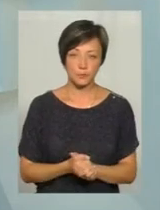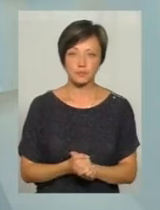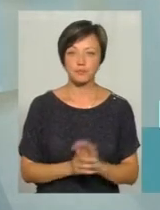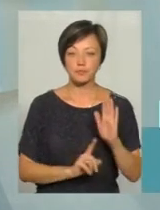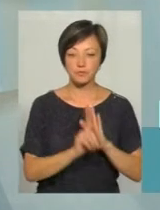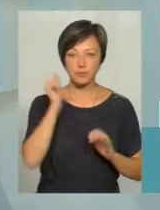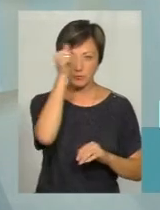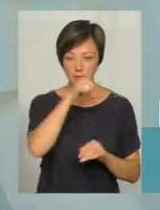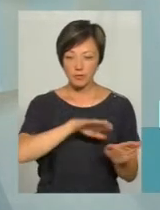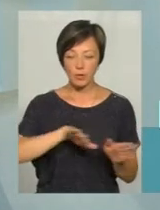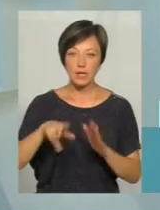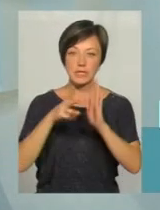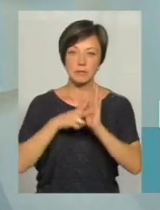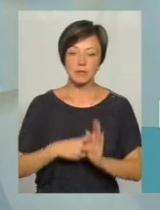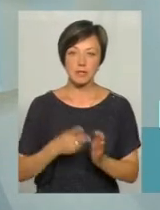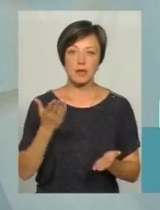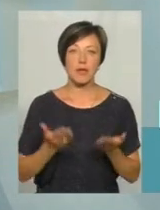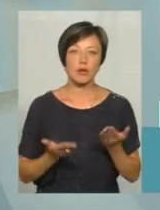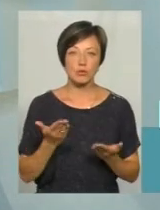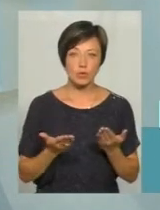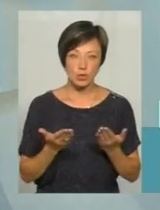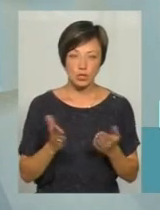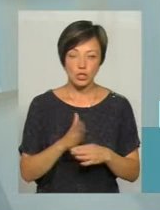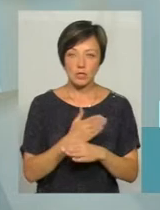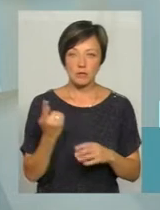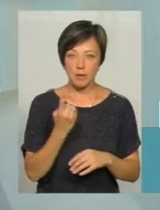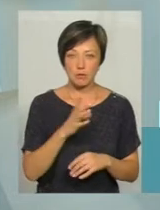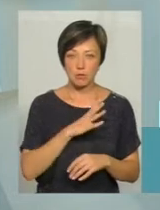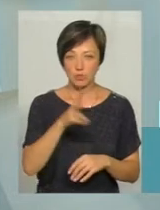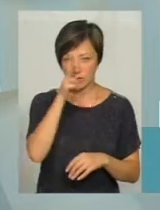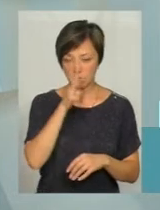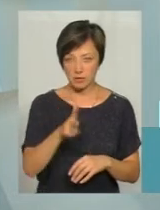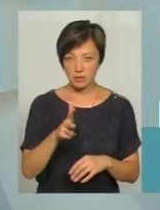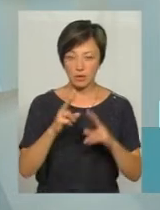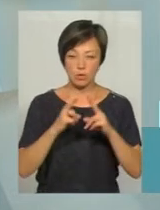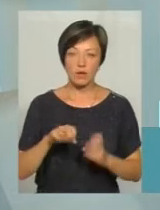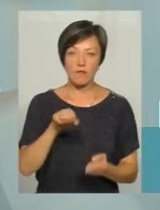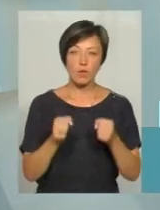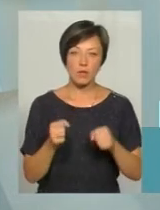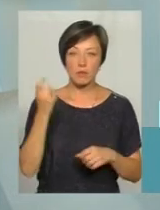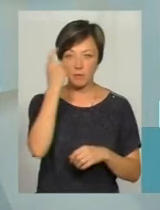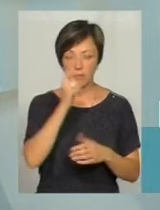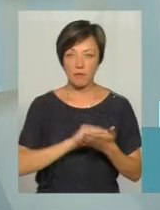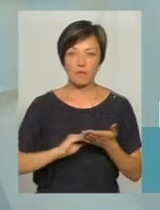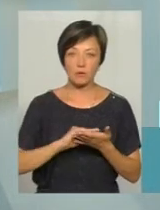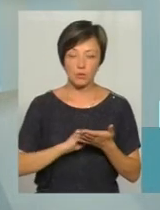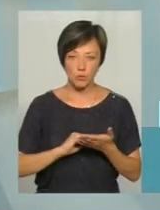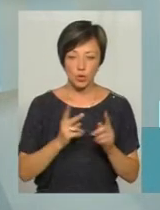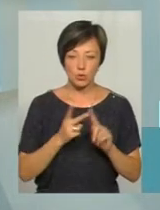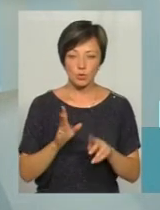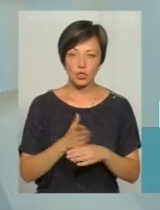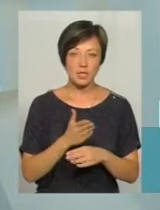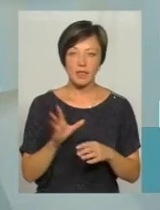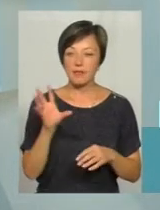Спочатку року пройшло сім місяців. Навіть якщо за частиною першою був розгляд три місяці, водій потім керував на підпитку по другій вже частині,